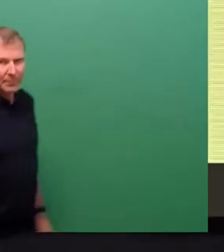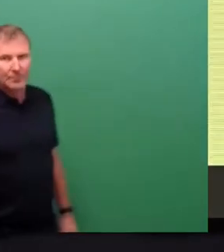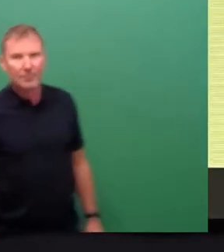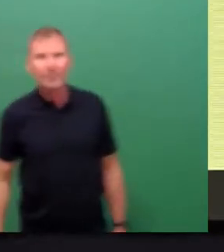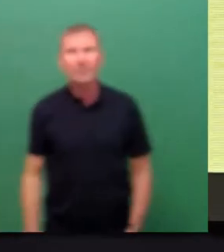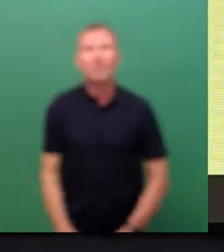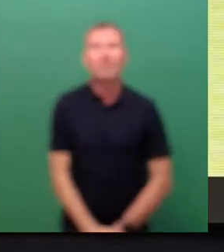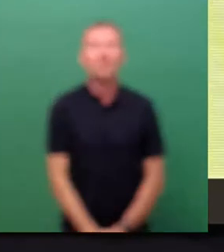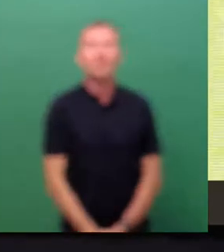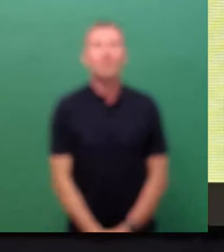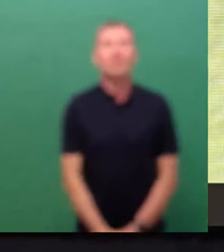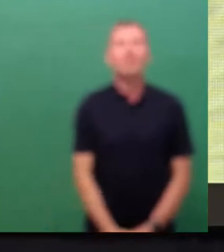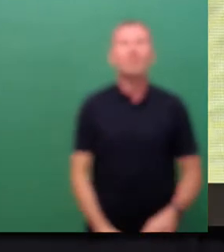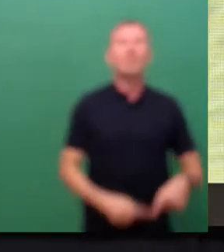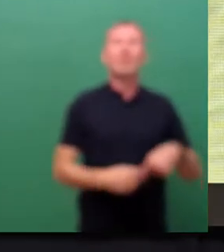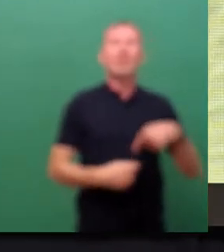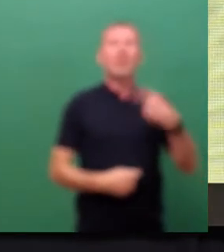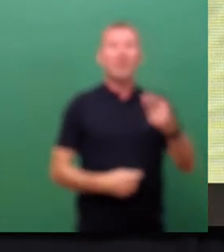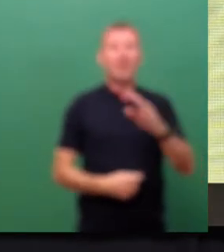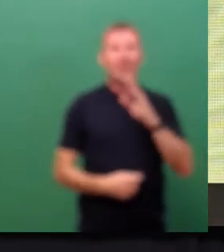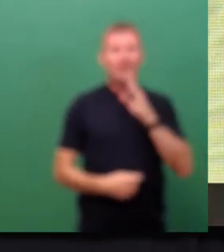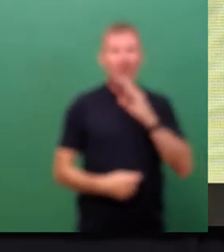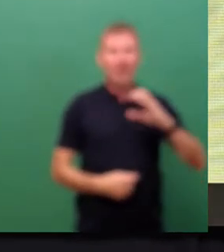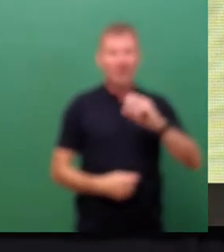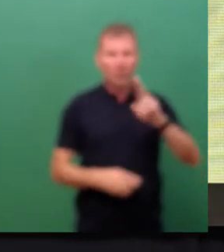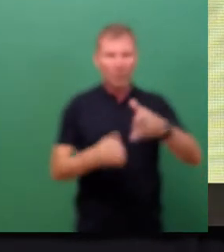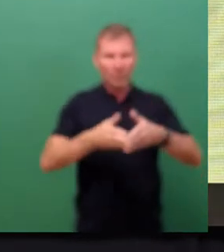Als nächster Redner für die CDU-Fraktion, Herr Dr. Brauns.